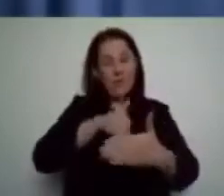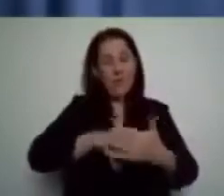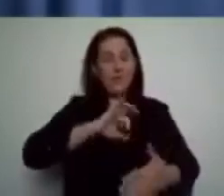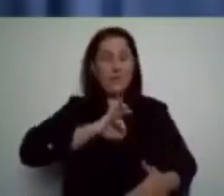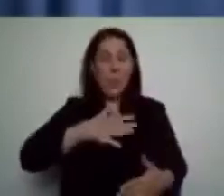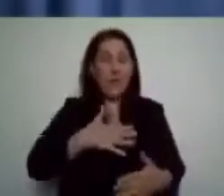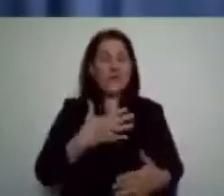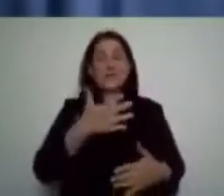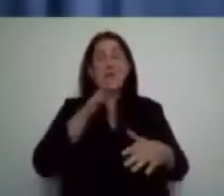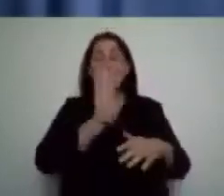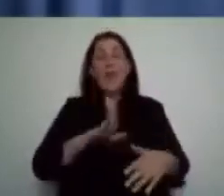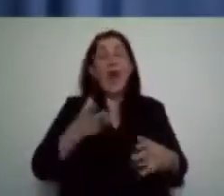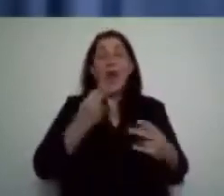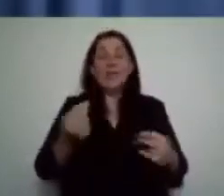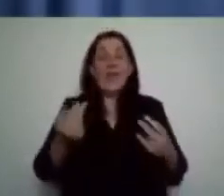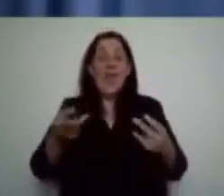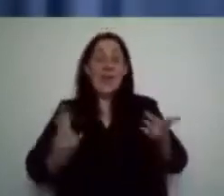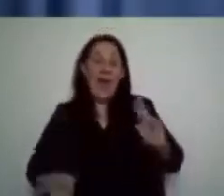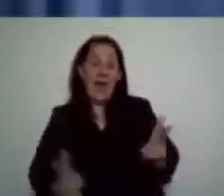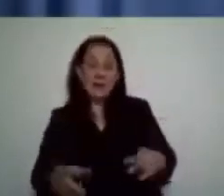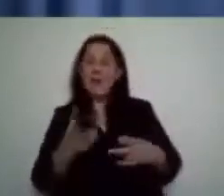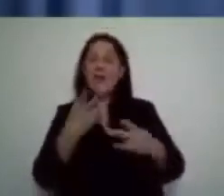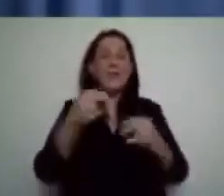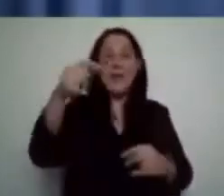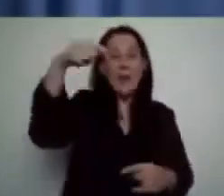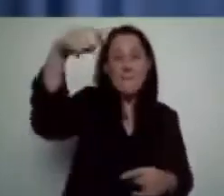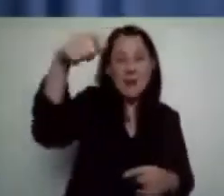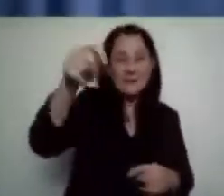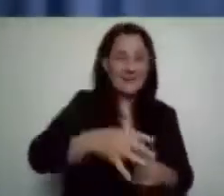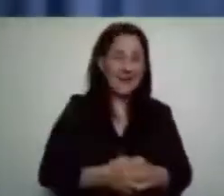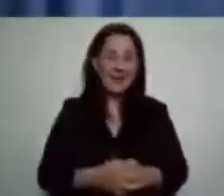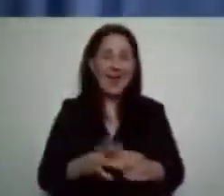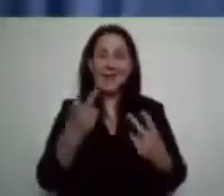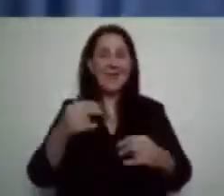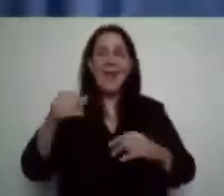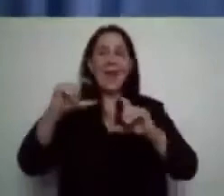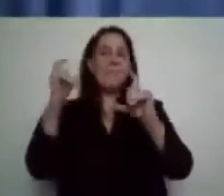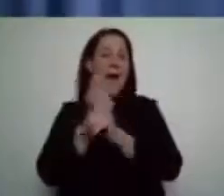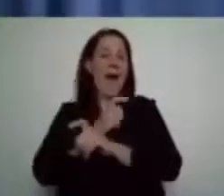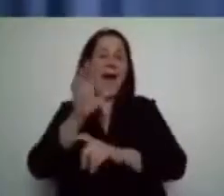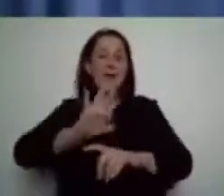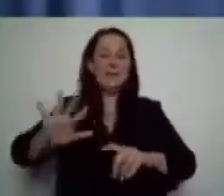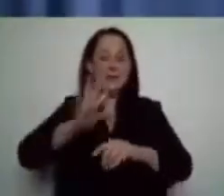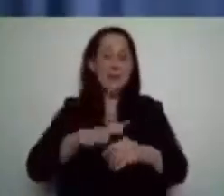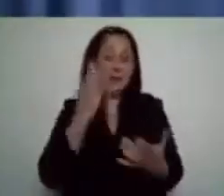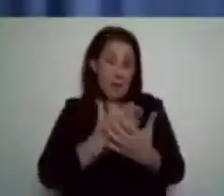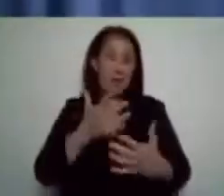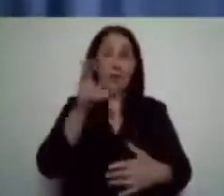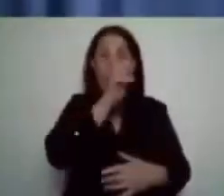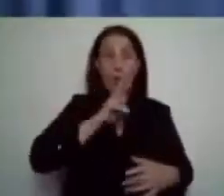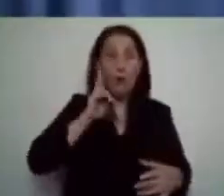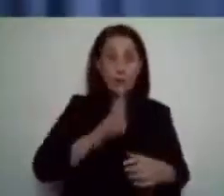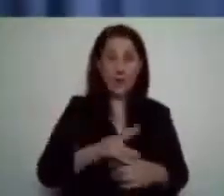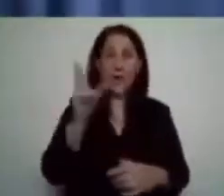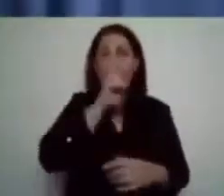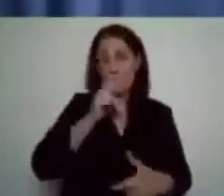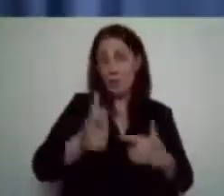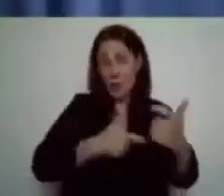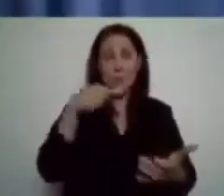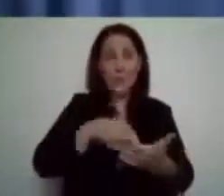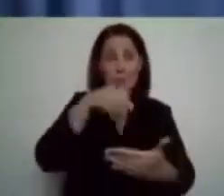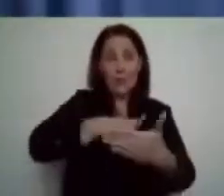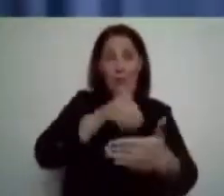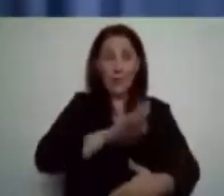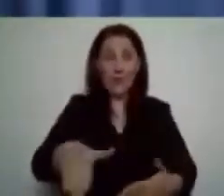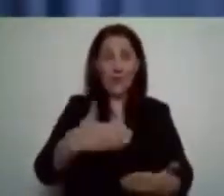Kaczyński, nie pan prezydent i nie państwo, tylko rodzice. I rodzice to robią i bardzo się z tego cieszę.